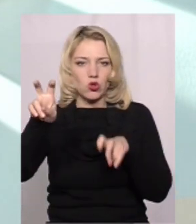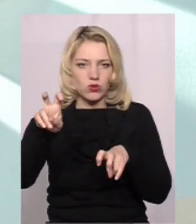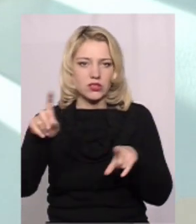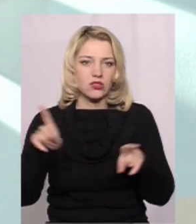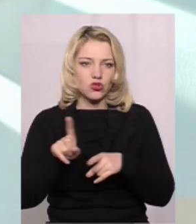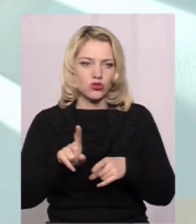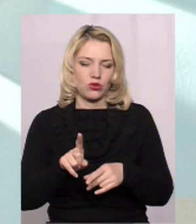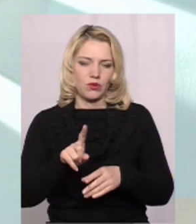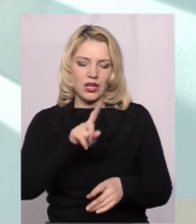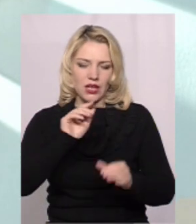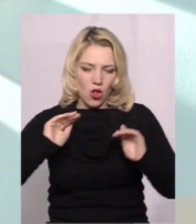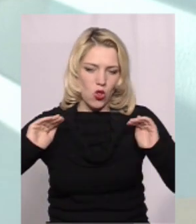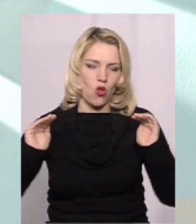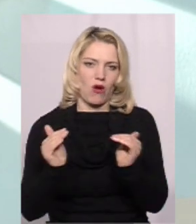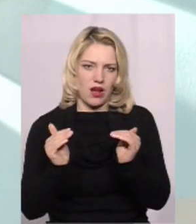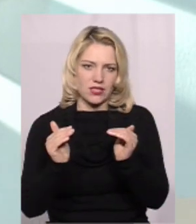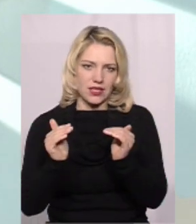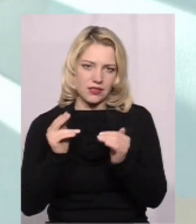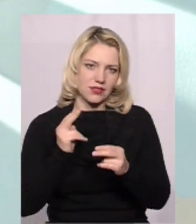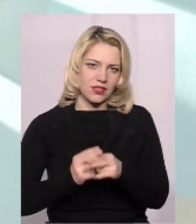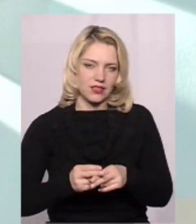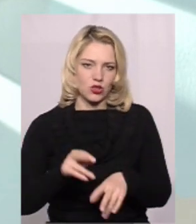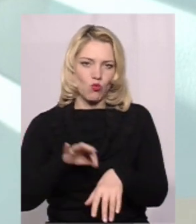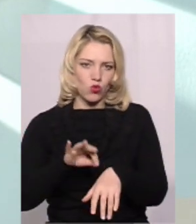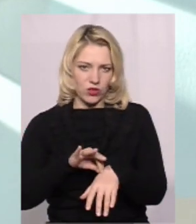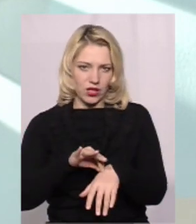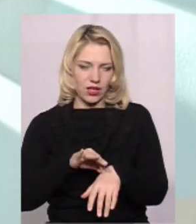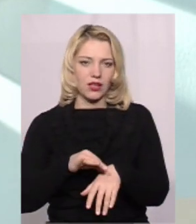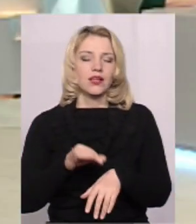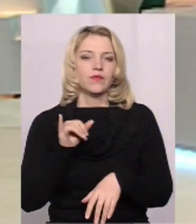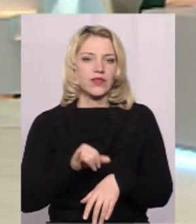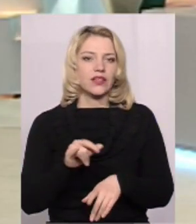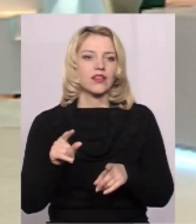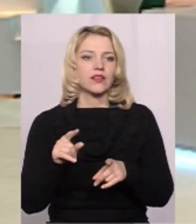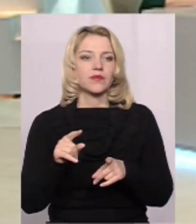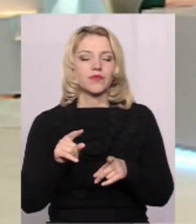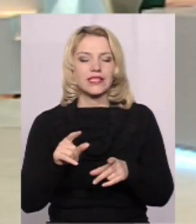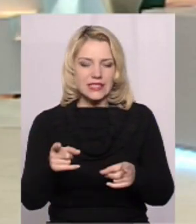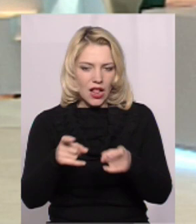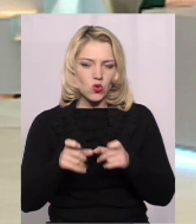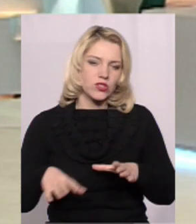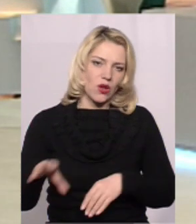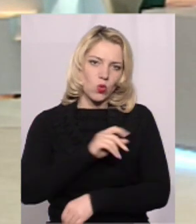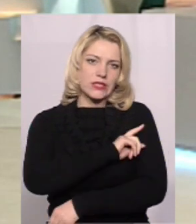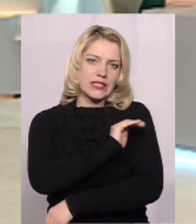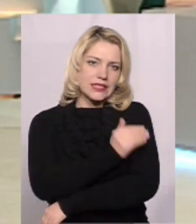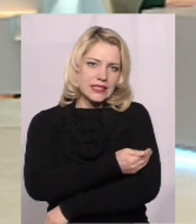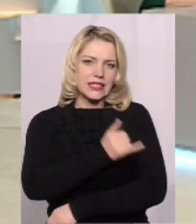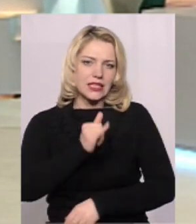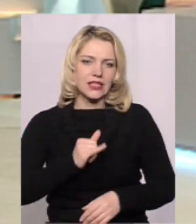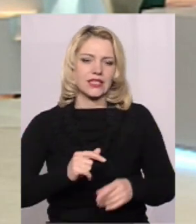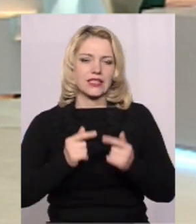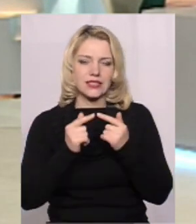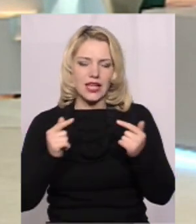щодо локалізації збудника Щодо залучення всіх сил, засобів,